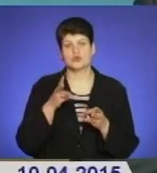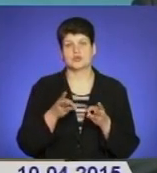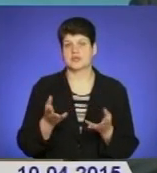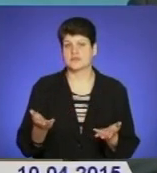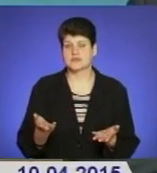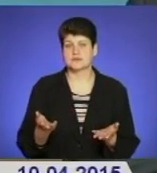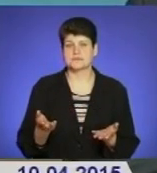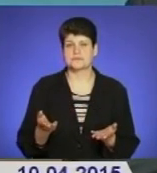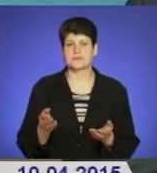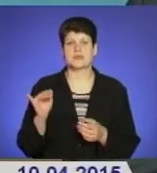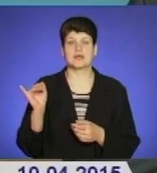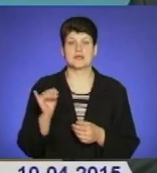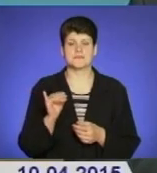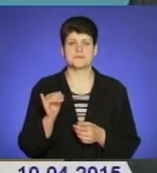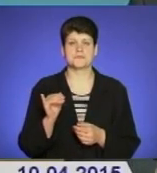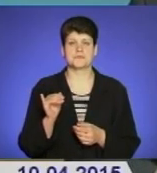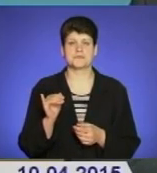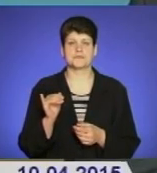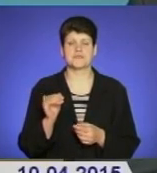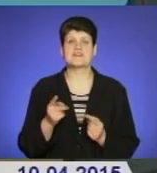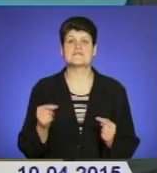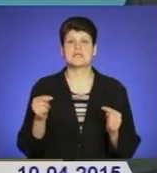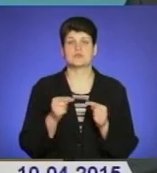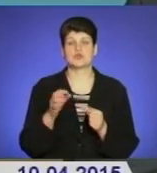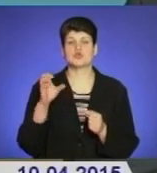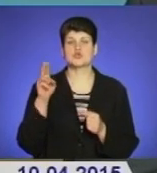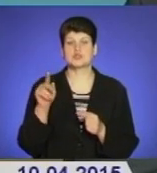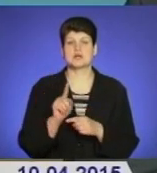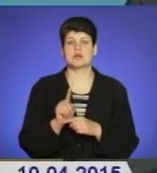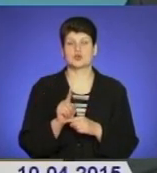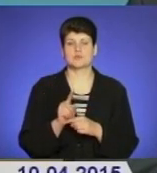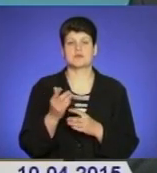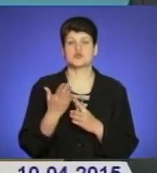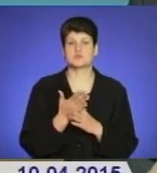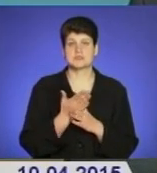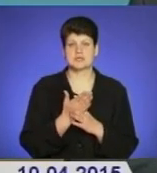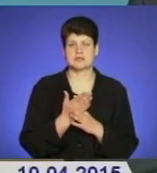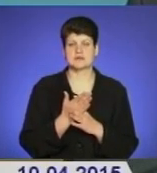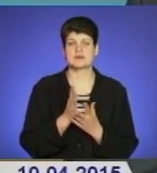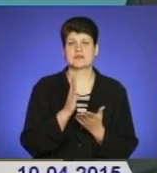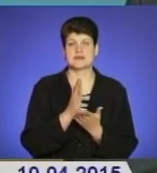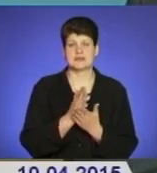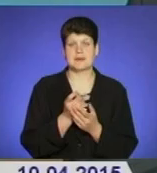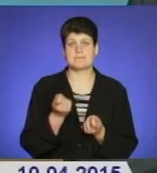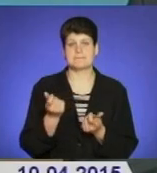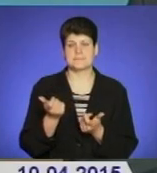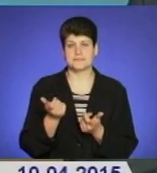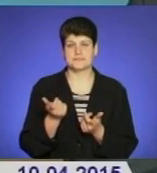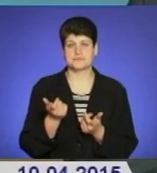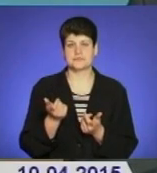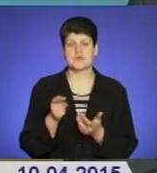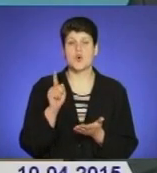І, відповідно, соціальні норми субсидії є малі. І